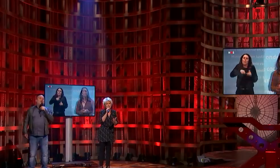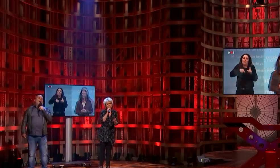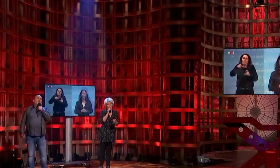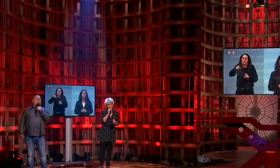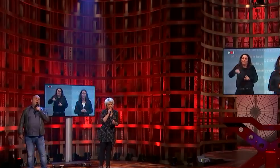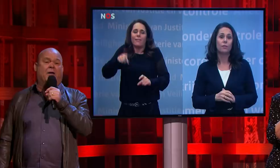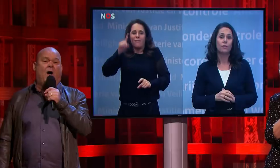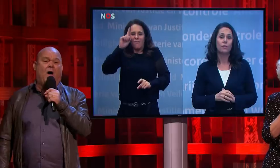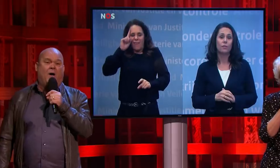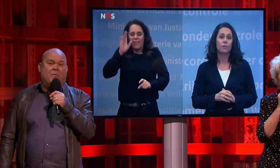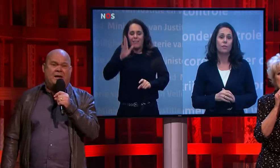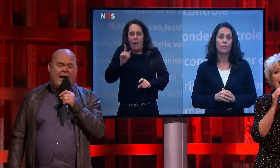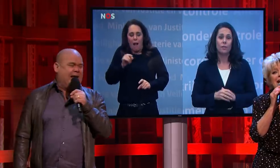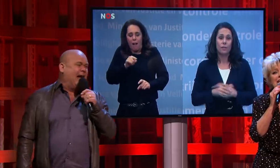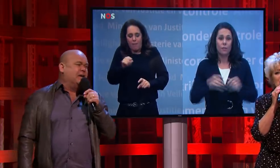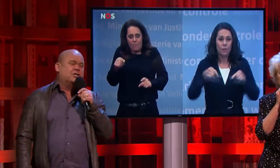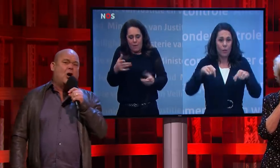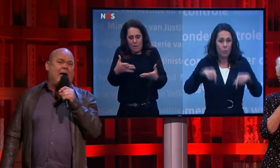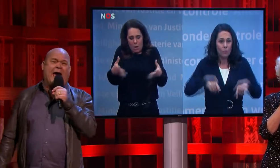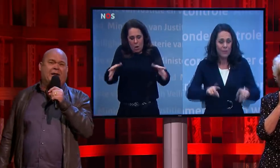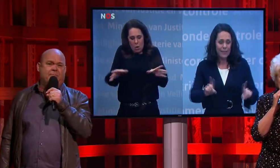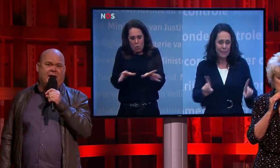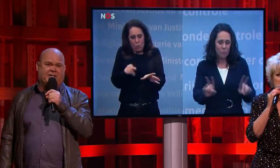Zonder jou is al